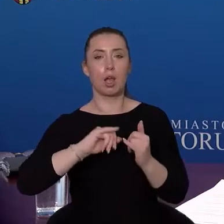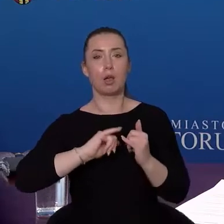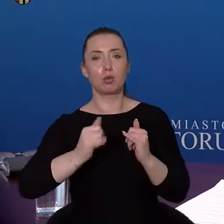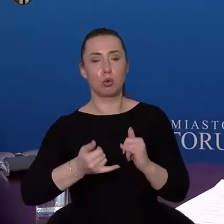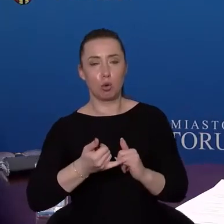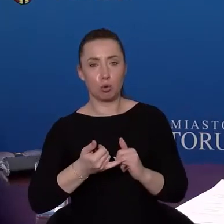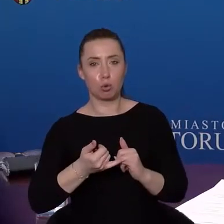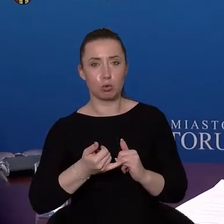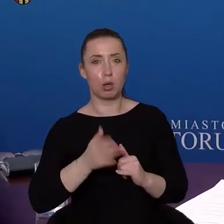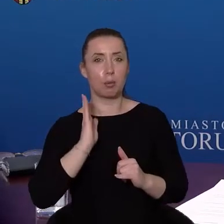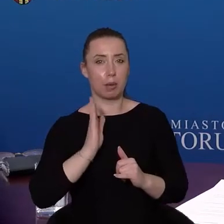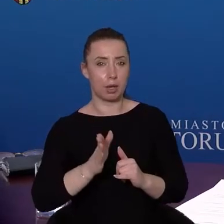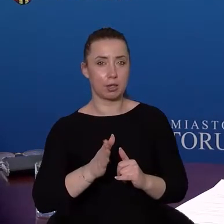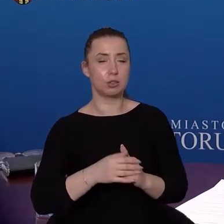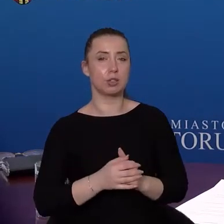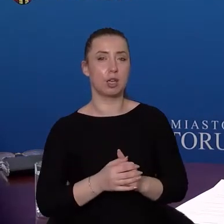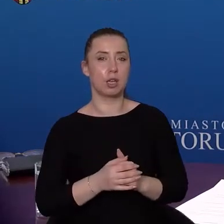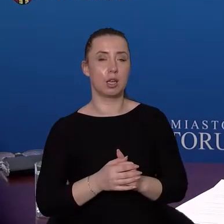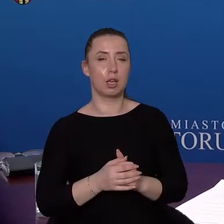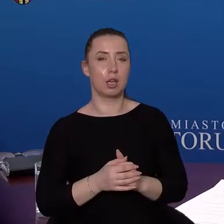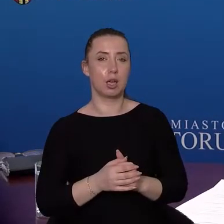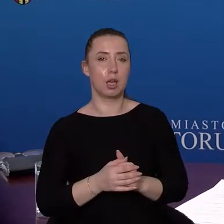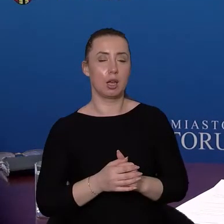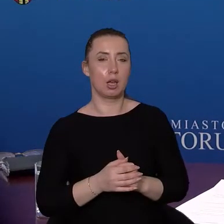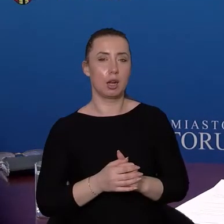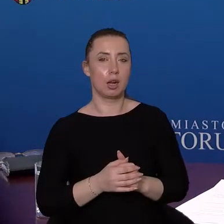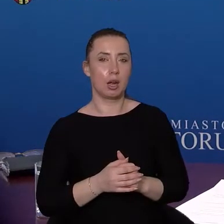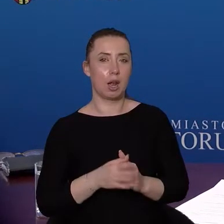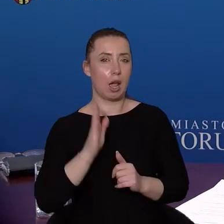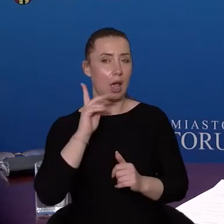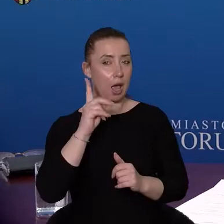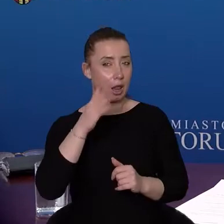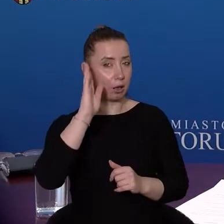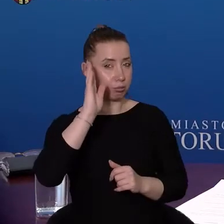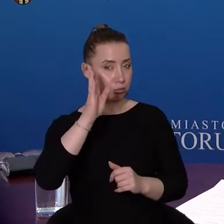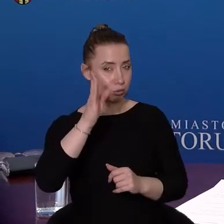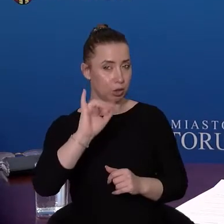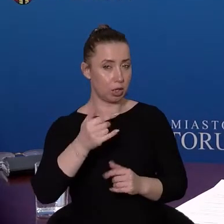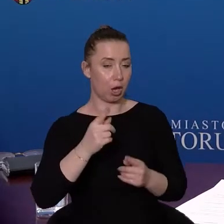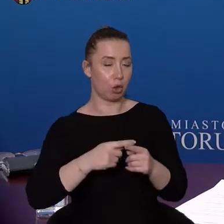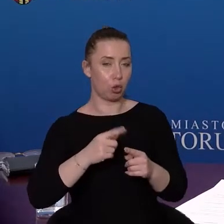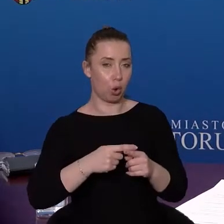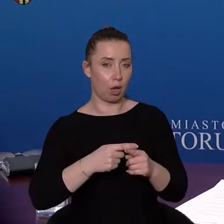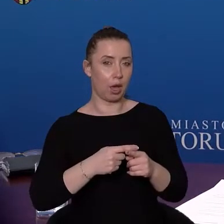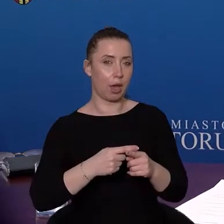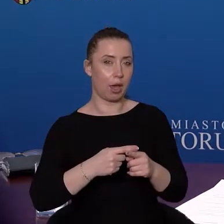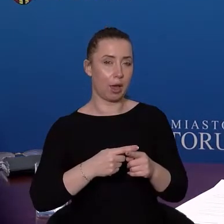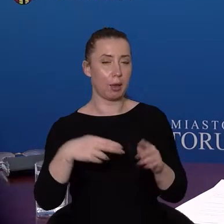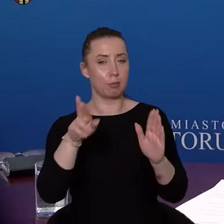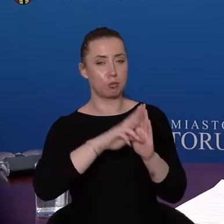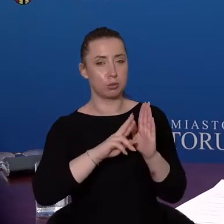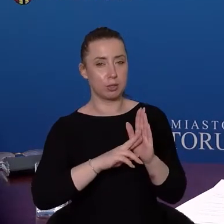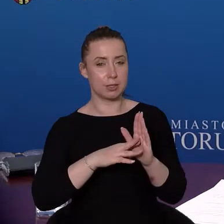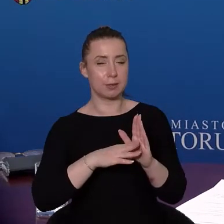miejmy nadzieję, istotnych poluźnień w zakresie ograniczeń zakazów i nakazów, ale termin jeszcze